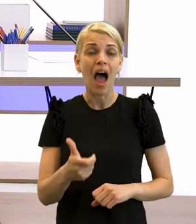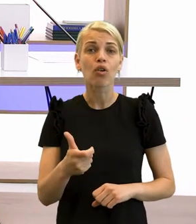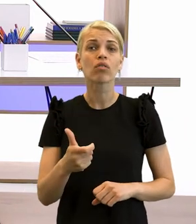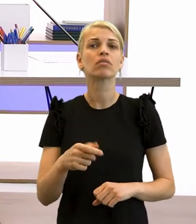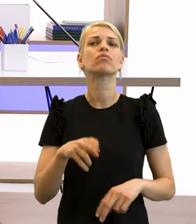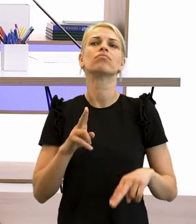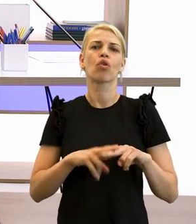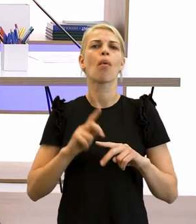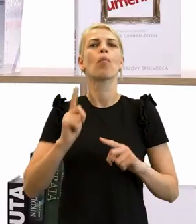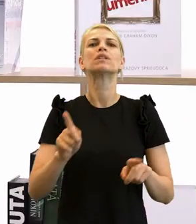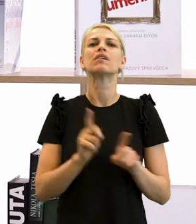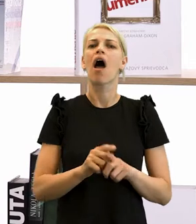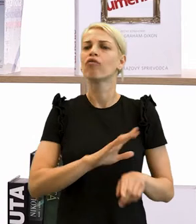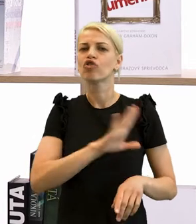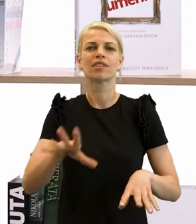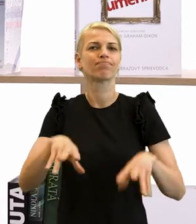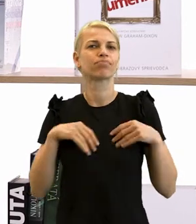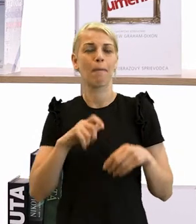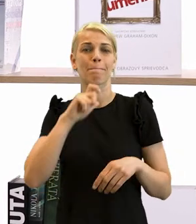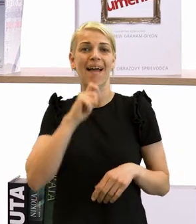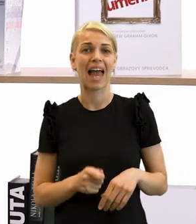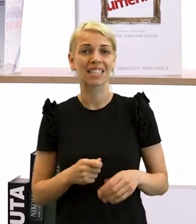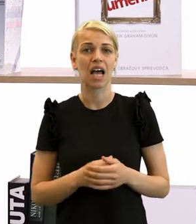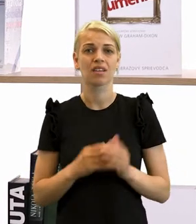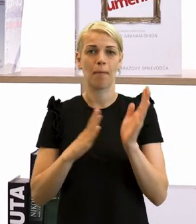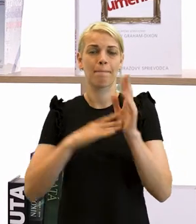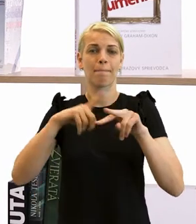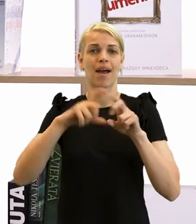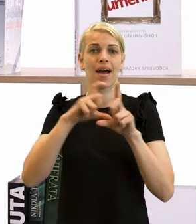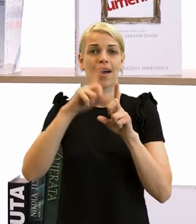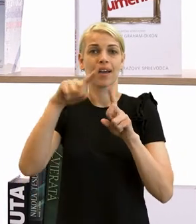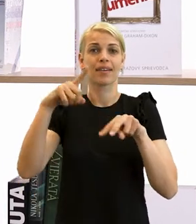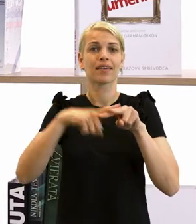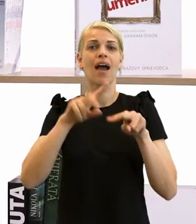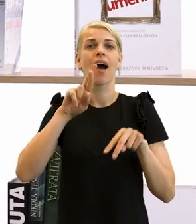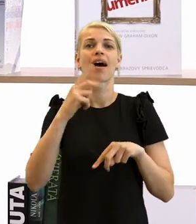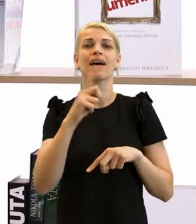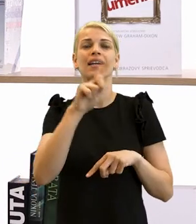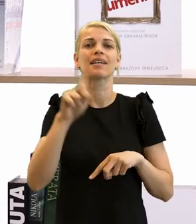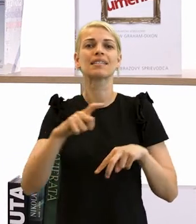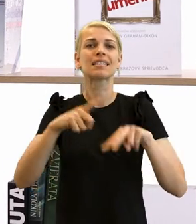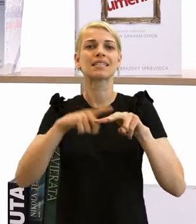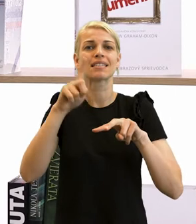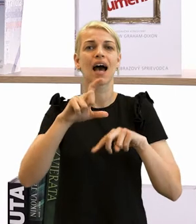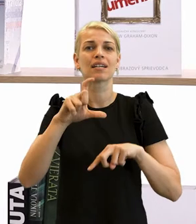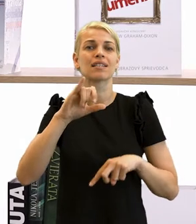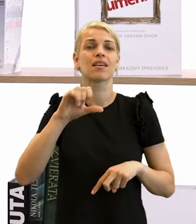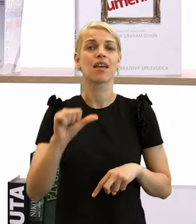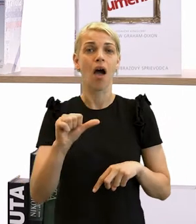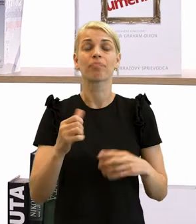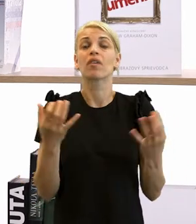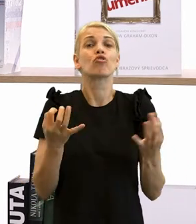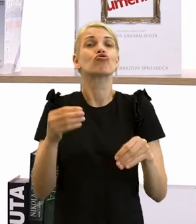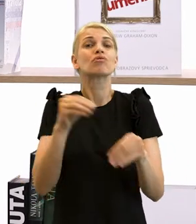tzv. maďarizácie. Čo to táto maďarizácia bolo? Určite si pamätáte, ako sme sa rozprávali o tom, že dosť